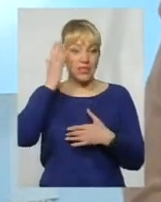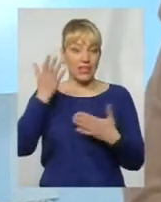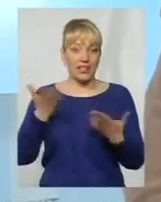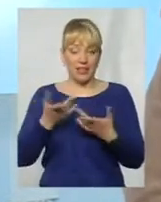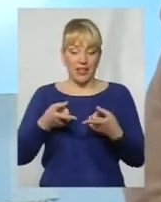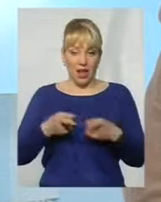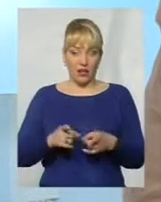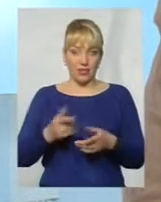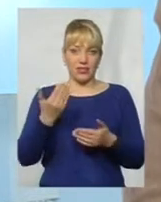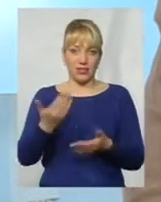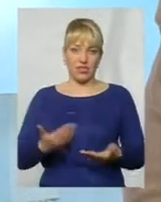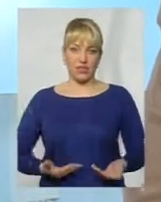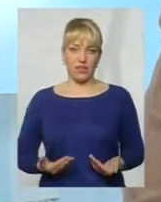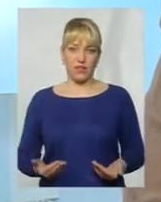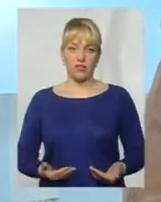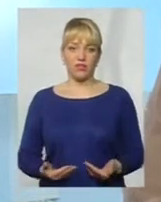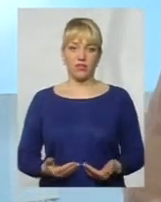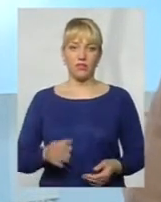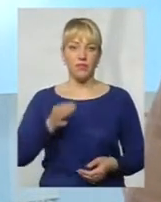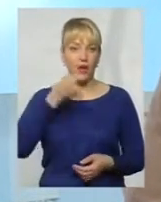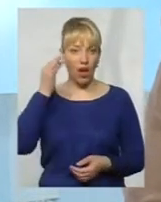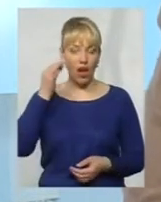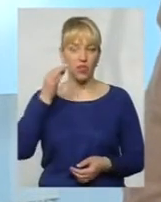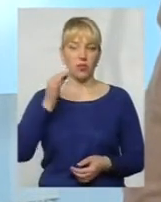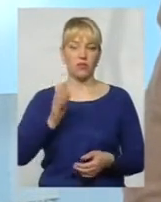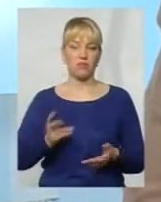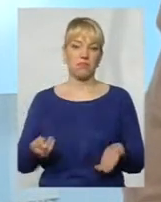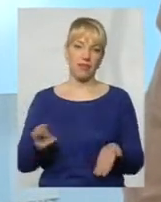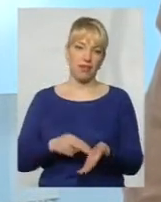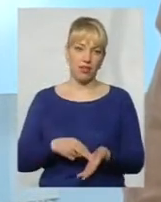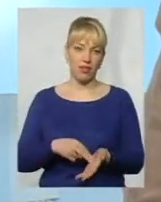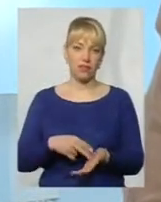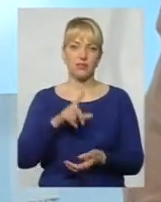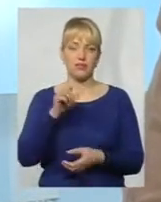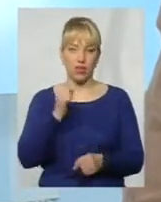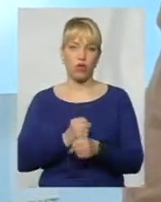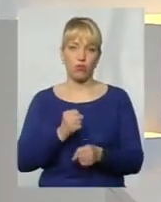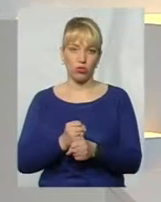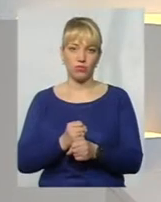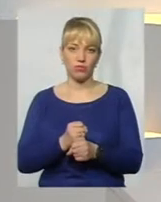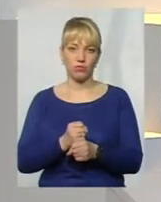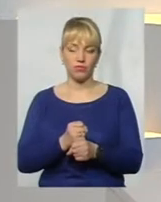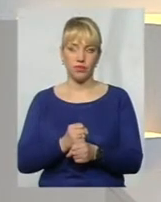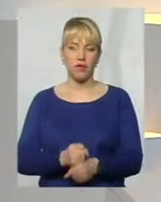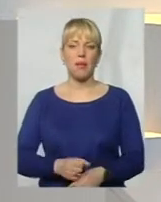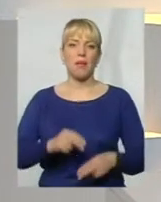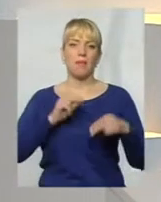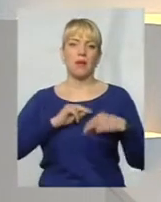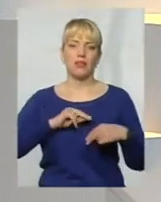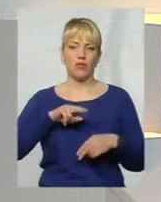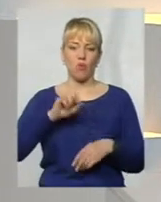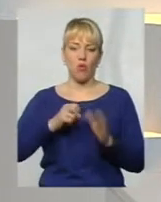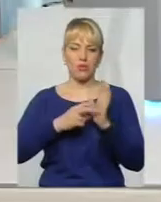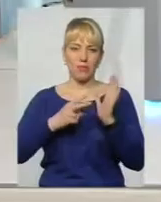реальності ти живеш. Рано піднялися і за роботу. працювали по 17